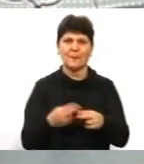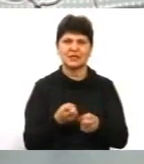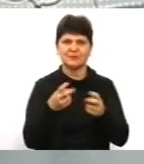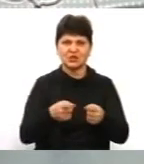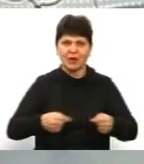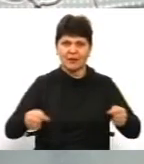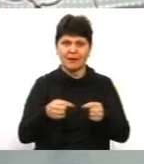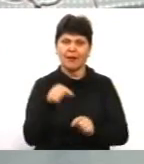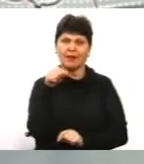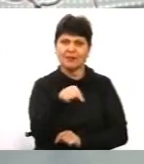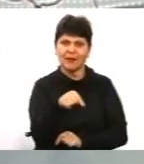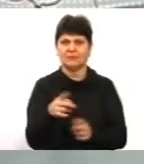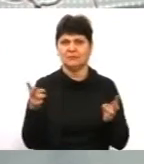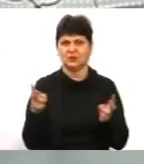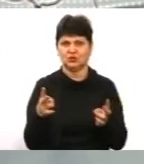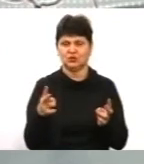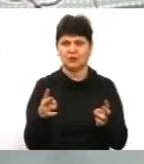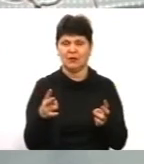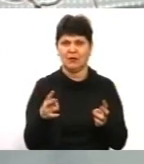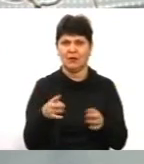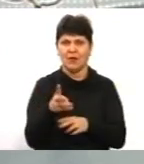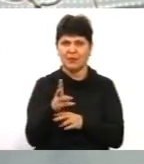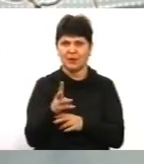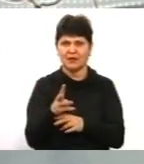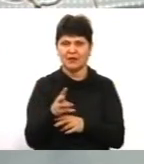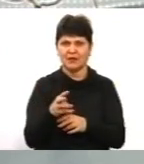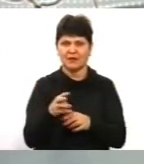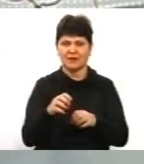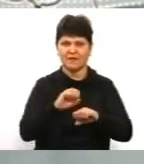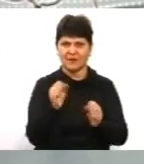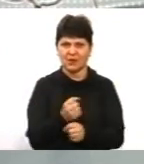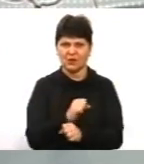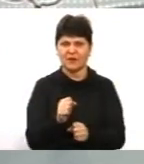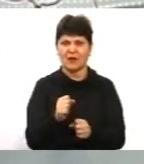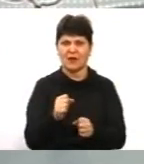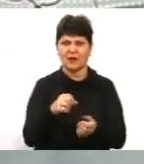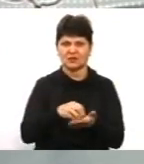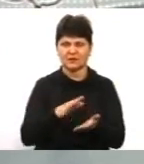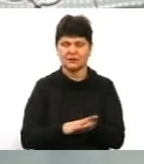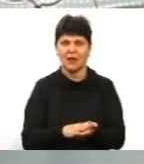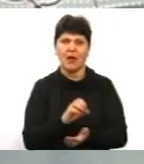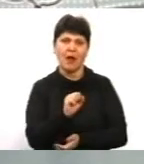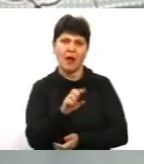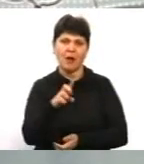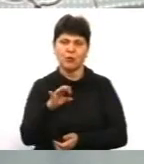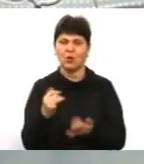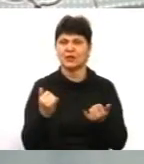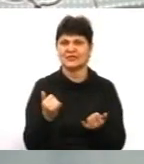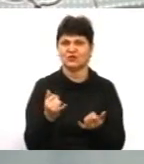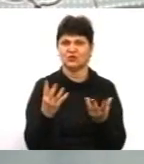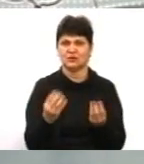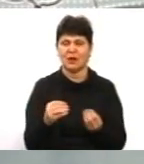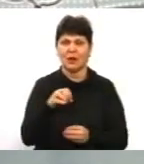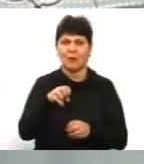доцільність установлення приладу вимірювання швидкості або іншого. На сьогоднішній день діє постанова номер